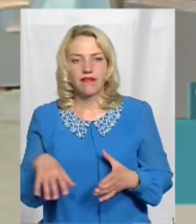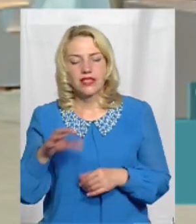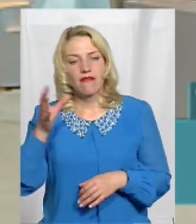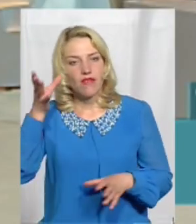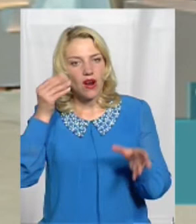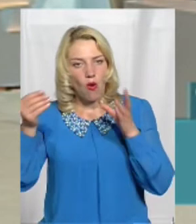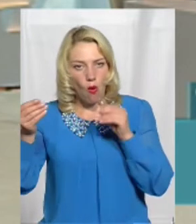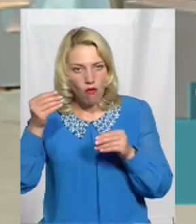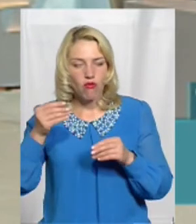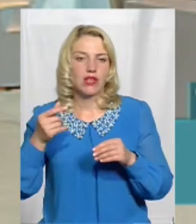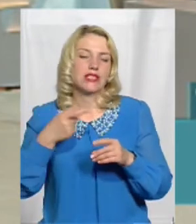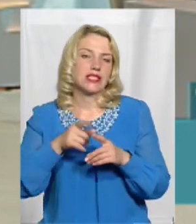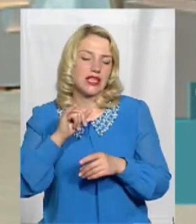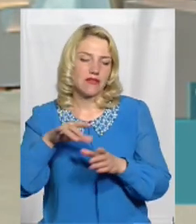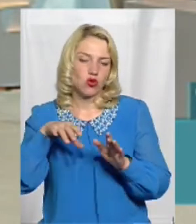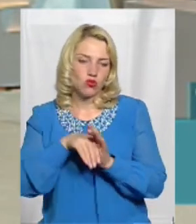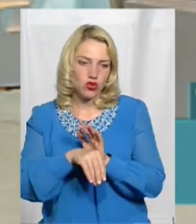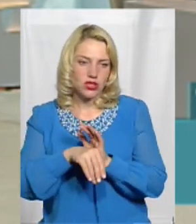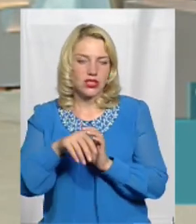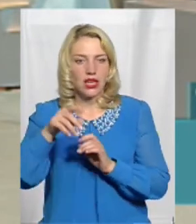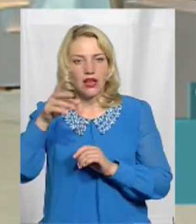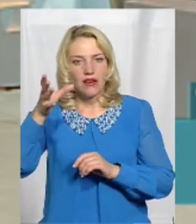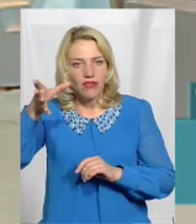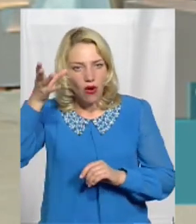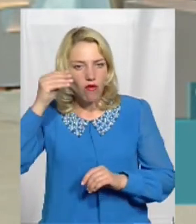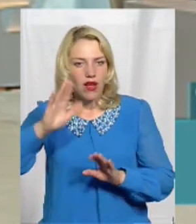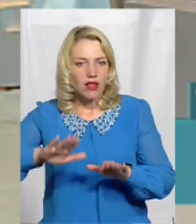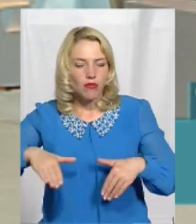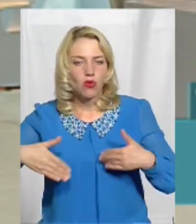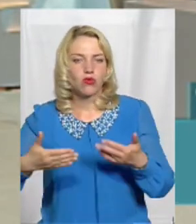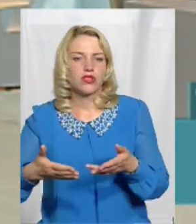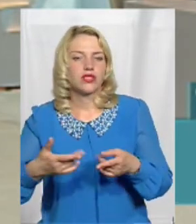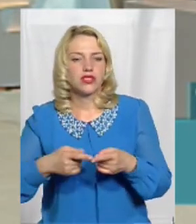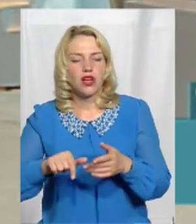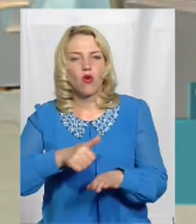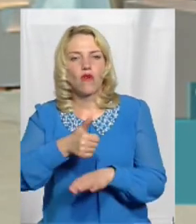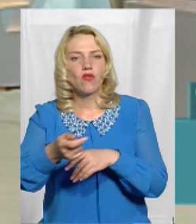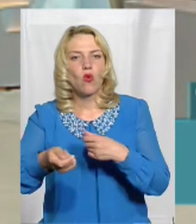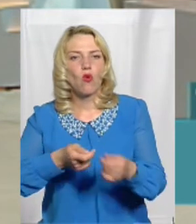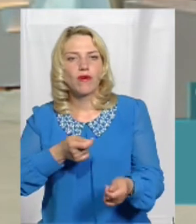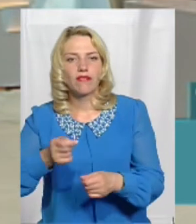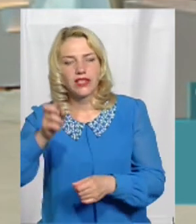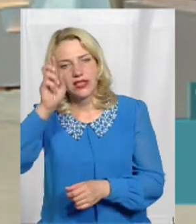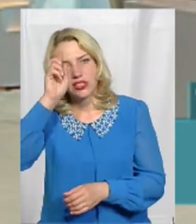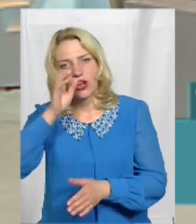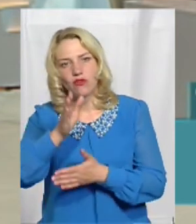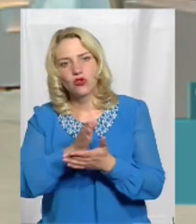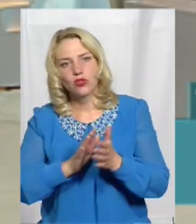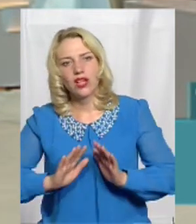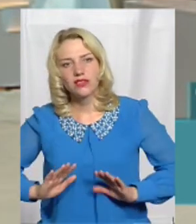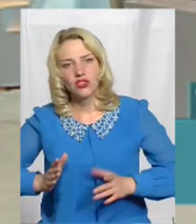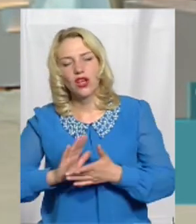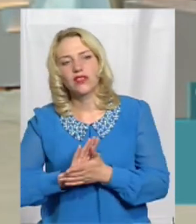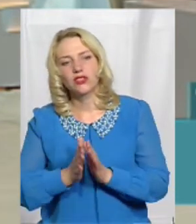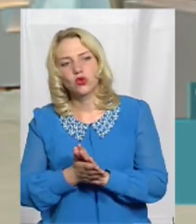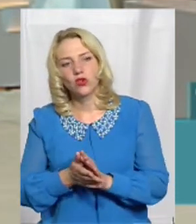враховувалось В тому числі врахували і пропозиції Головного управління Державної служби з надзвичайних